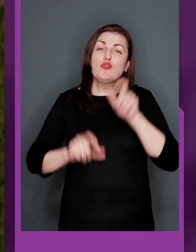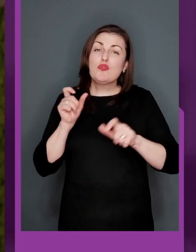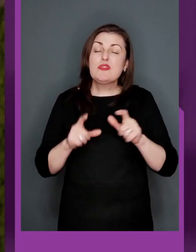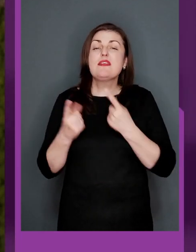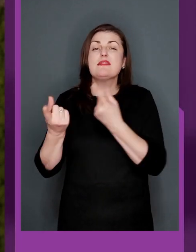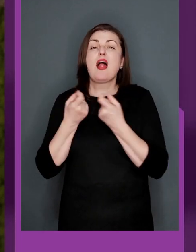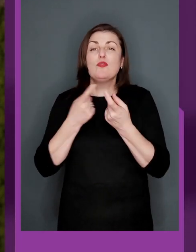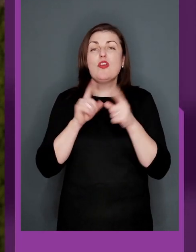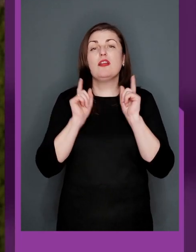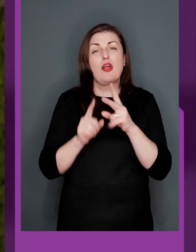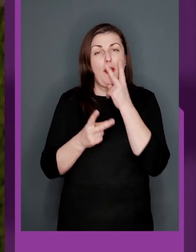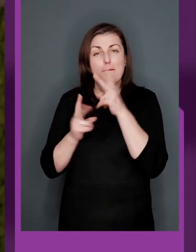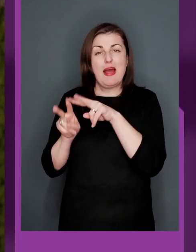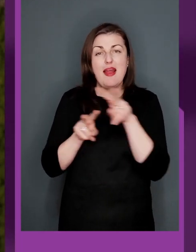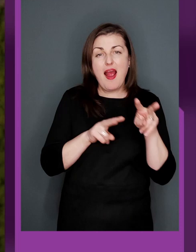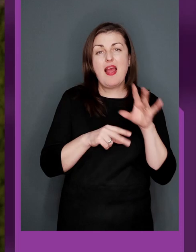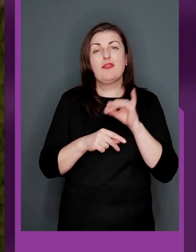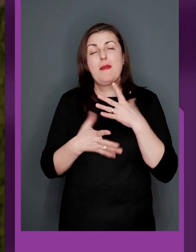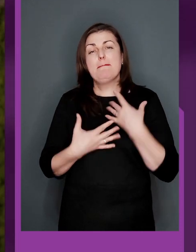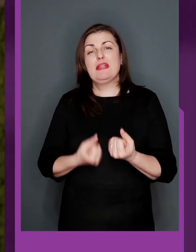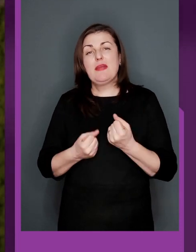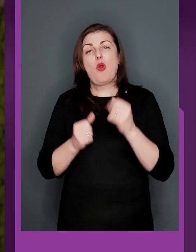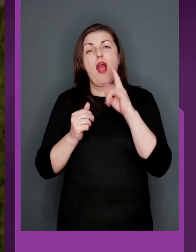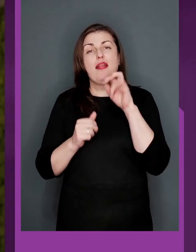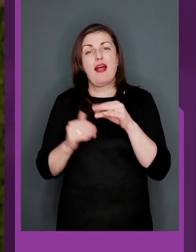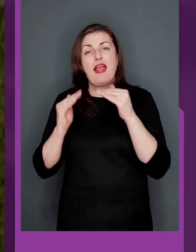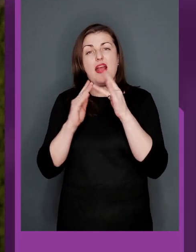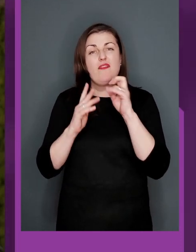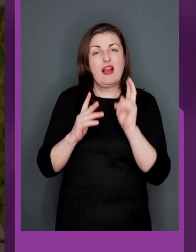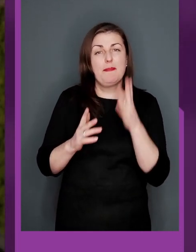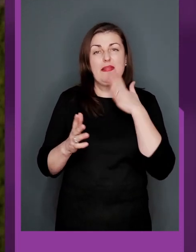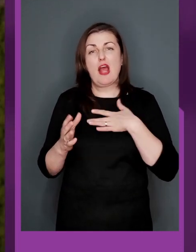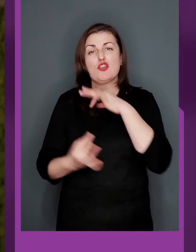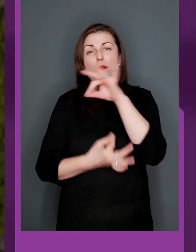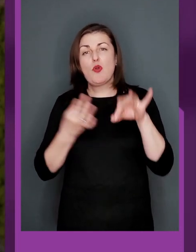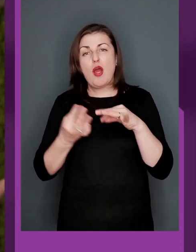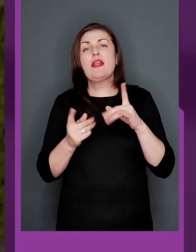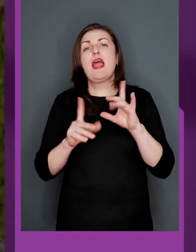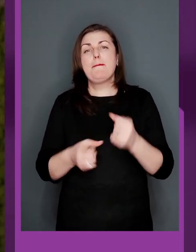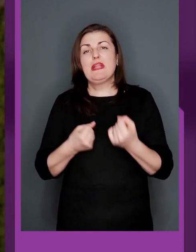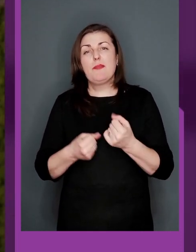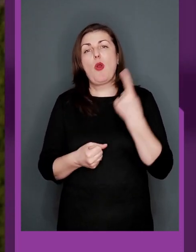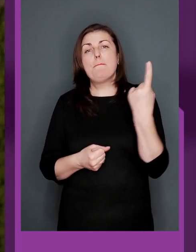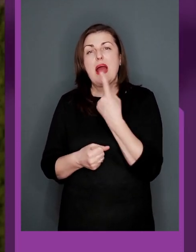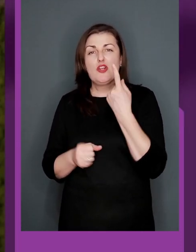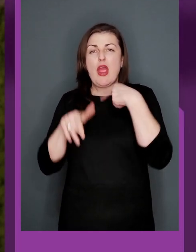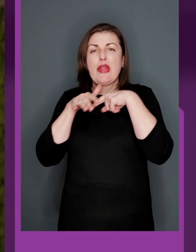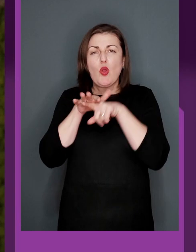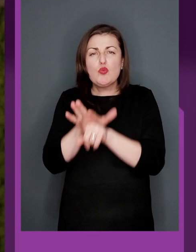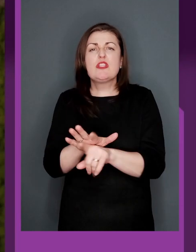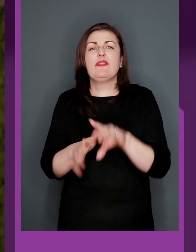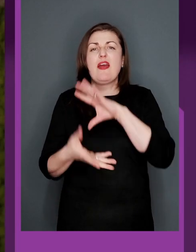також, друзі, залучаю до перегляду і підтримки каналу «Еквалімпік» нашого проєкту і підтримки першого